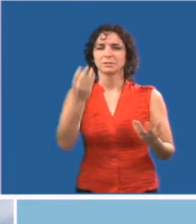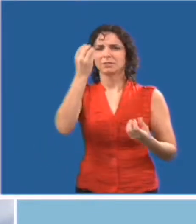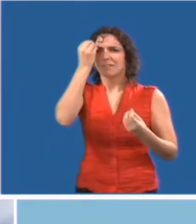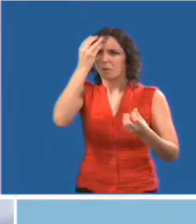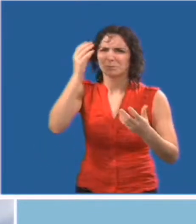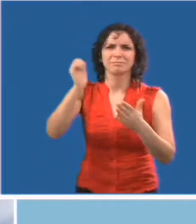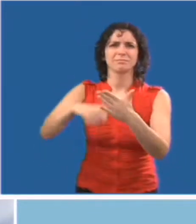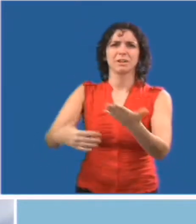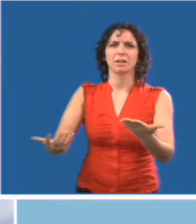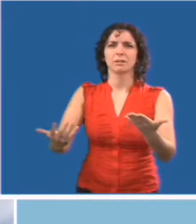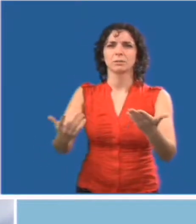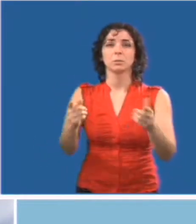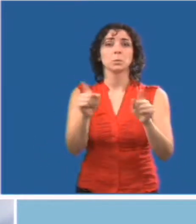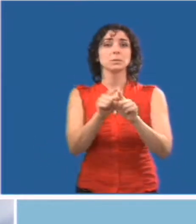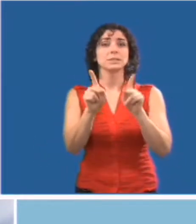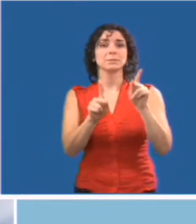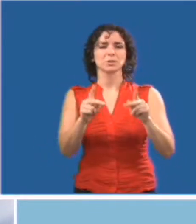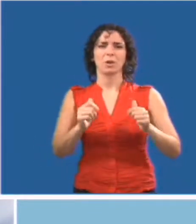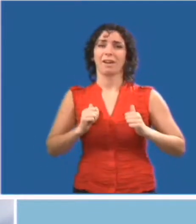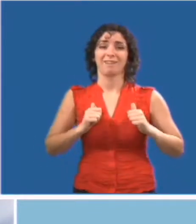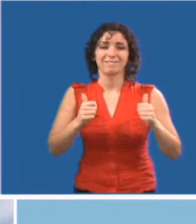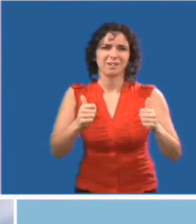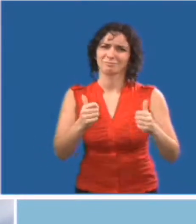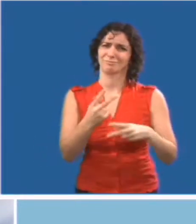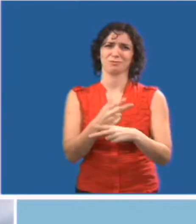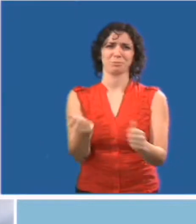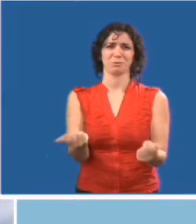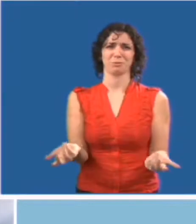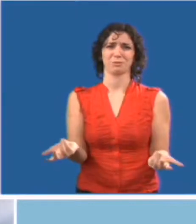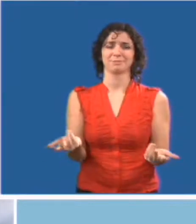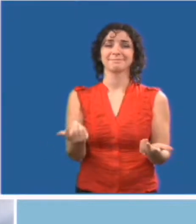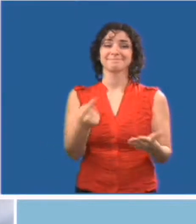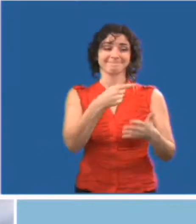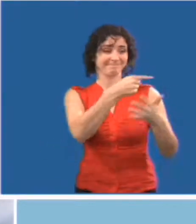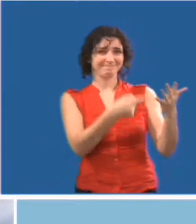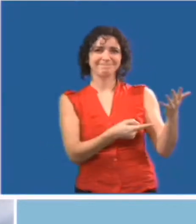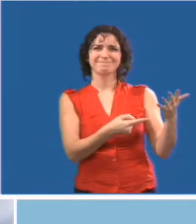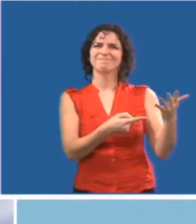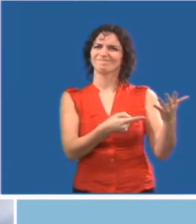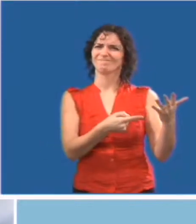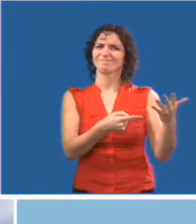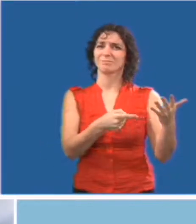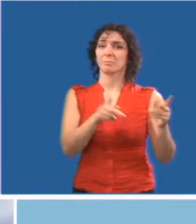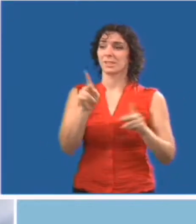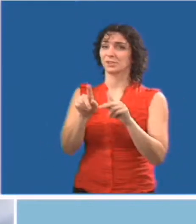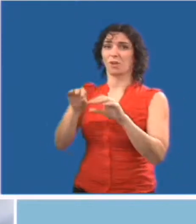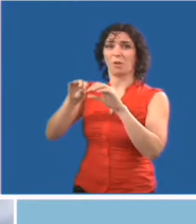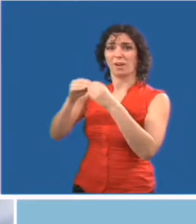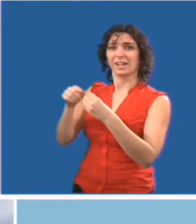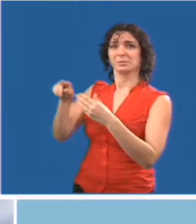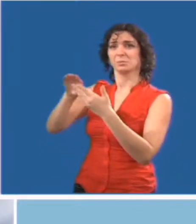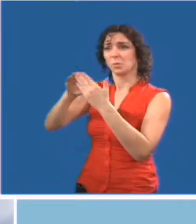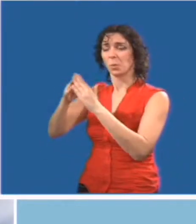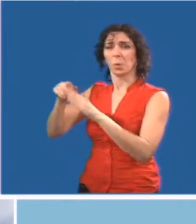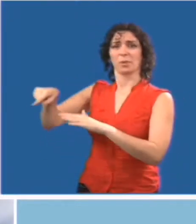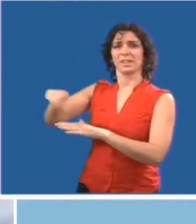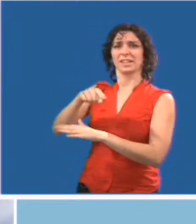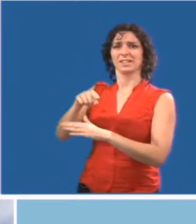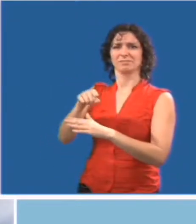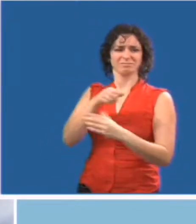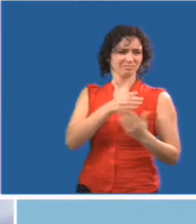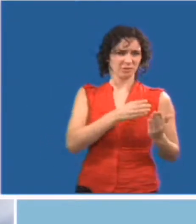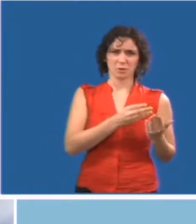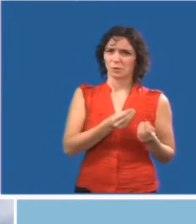le manque d'informations et même parfois le manque de volonté font partie des facteurs qui empêchent les personnes, les